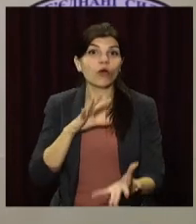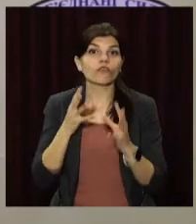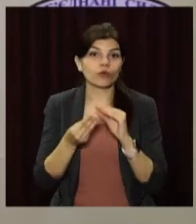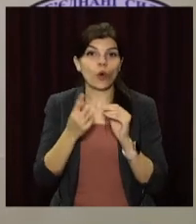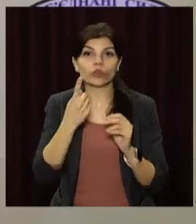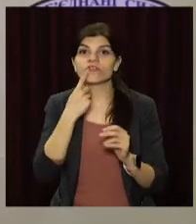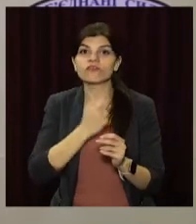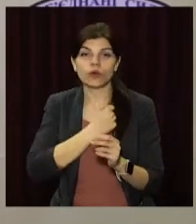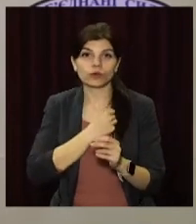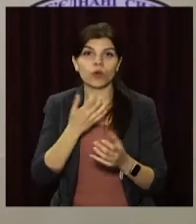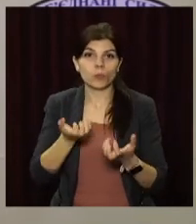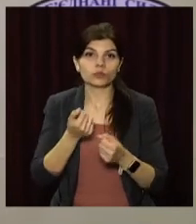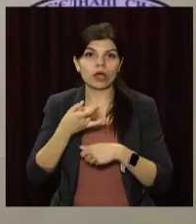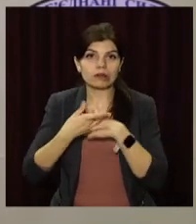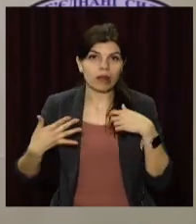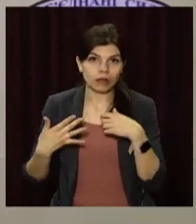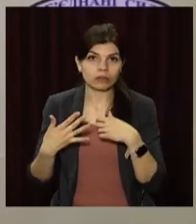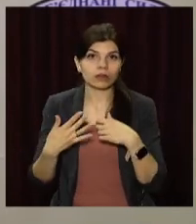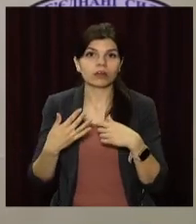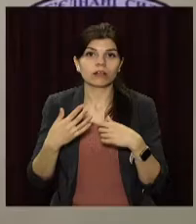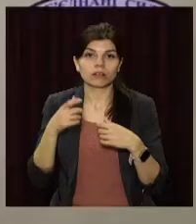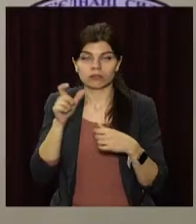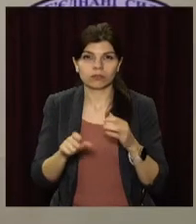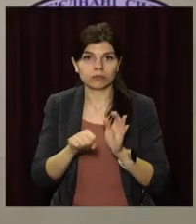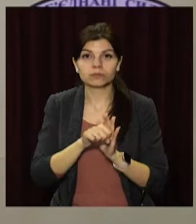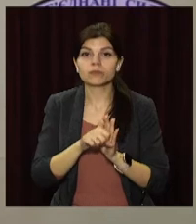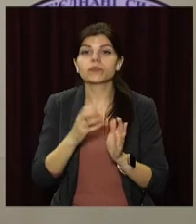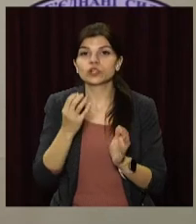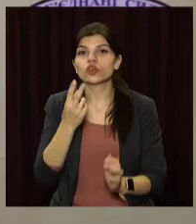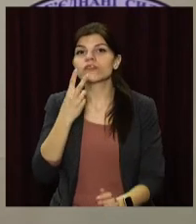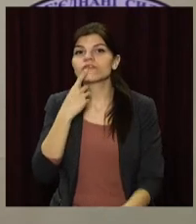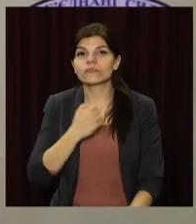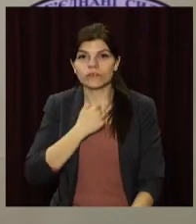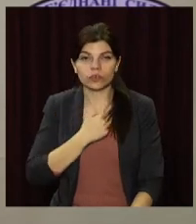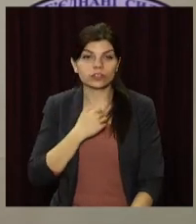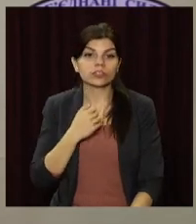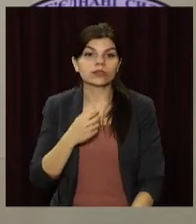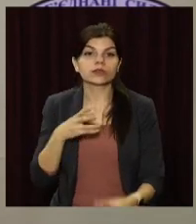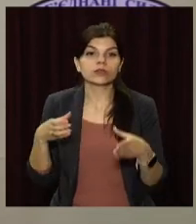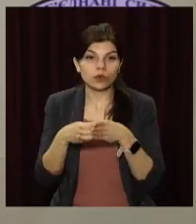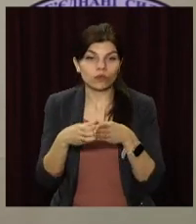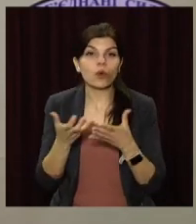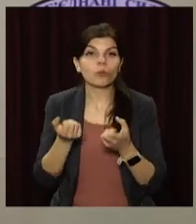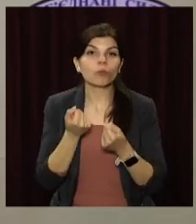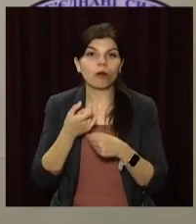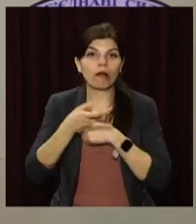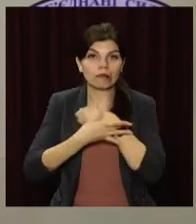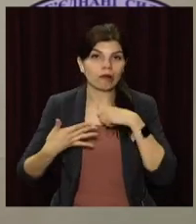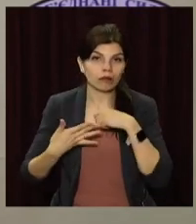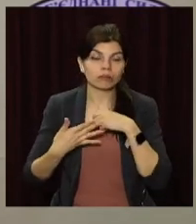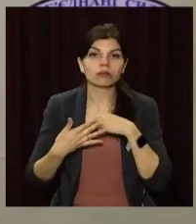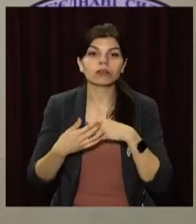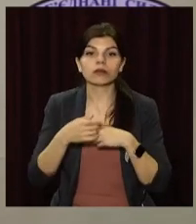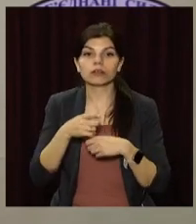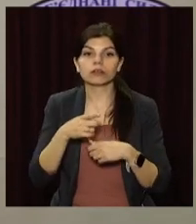один військовослужбовець отримав поранення несумісне з життям. Ще два військовослужбовці зі складу об'єднаних сил отримали поранення. Воїнам